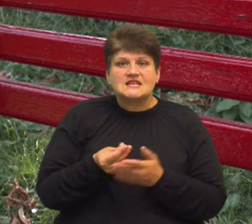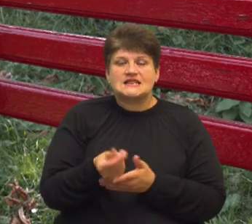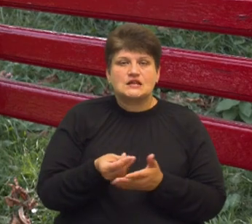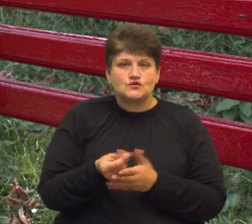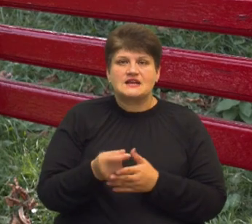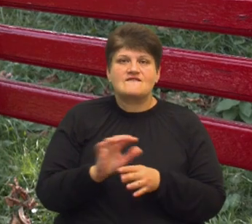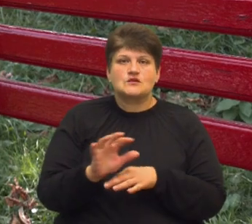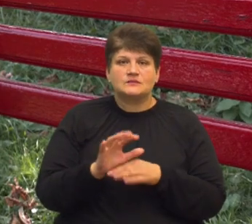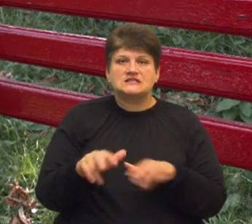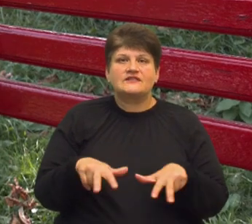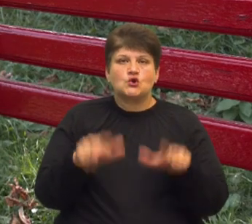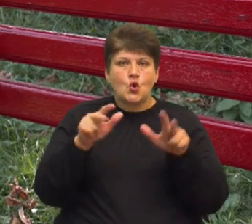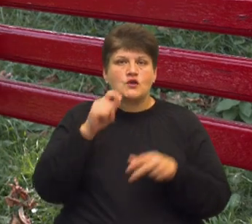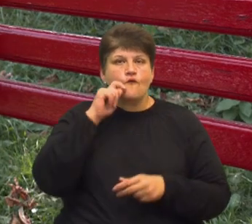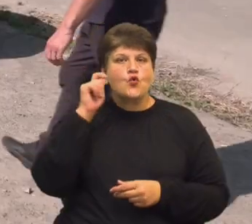в Україні.